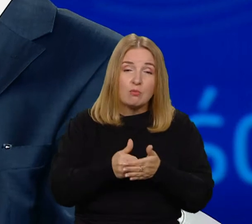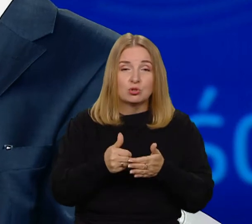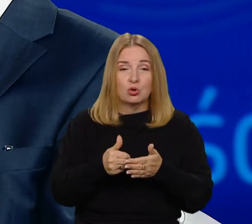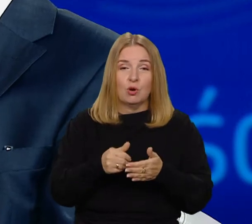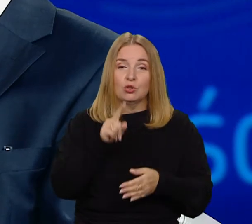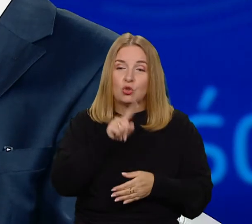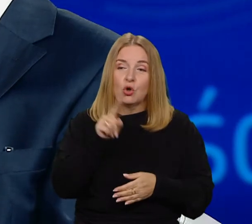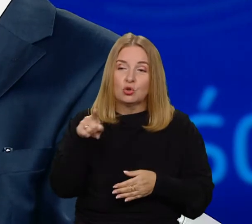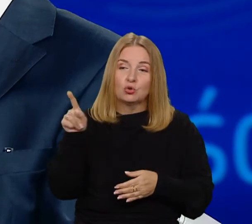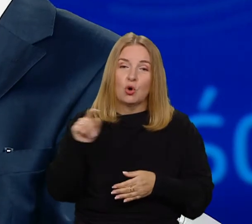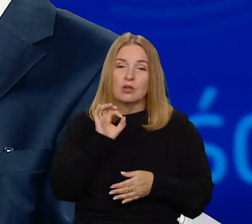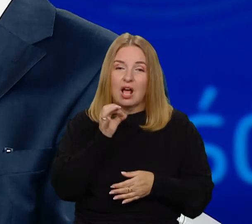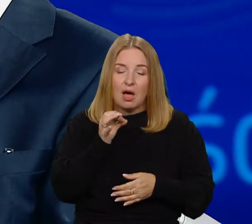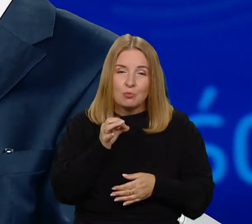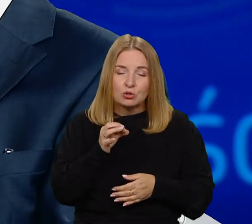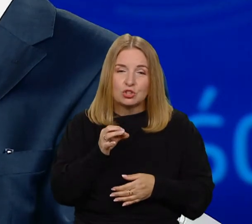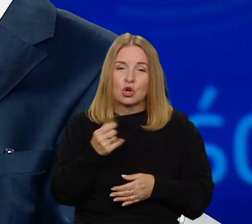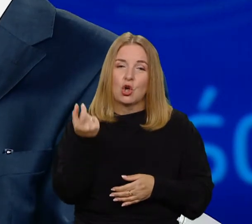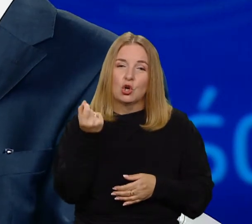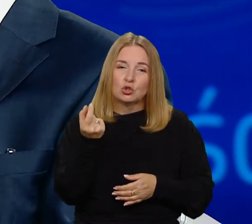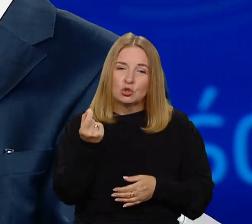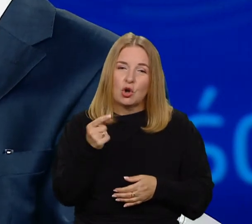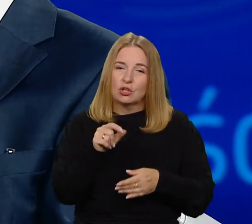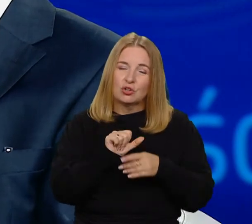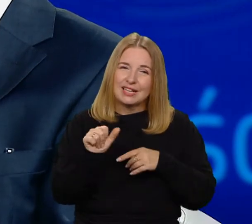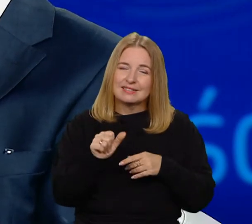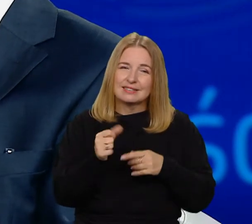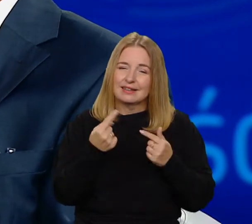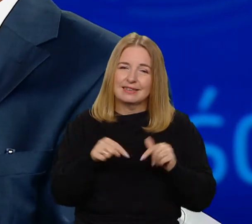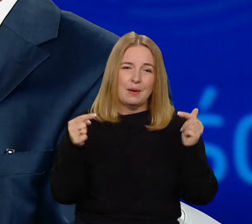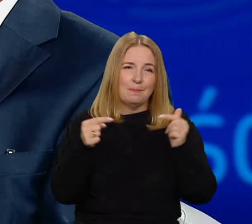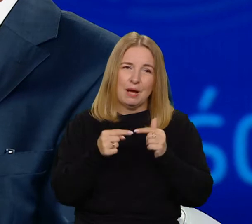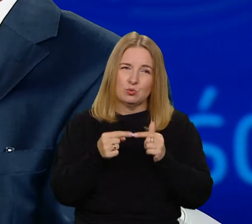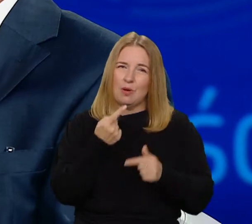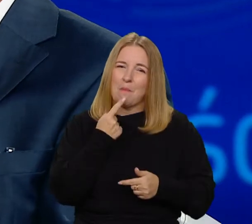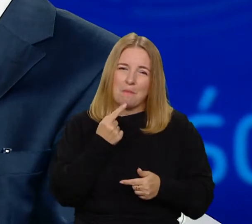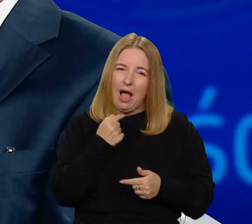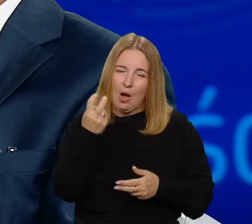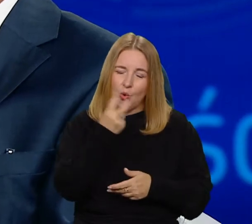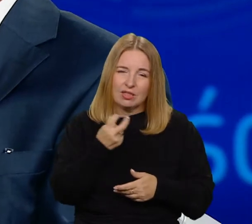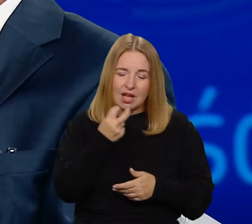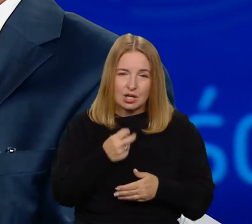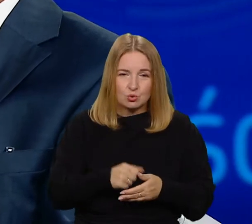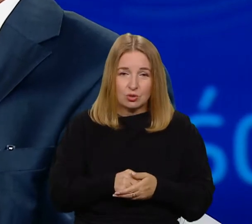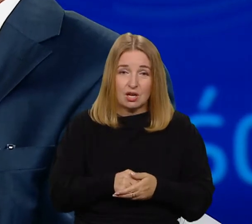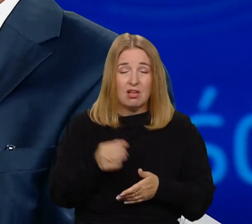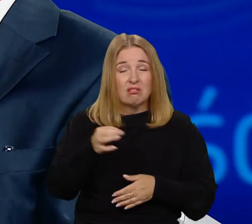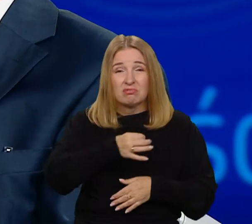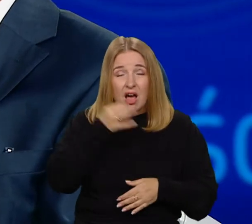ja myślę, że to przynosi skutek niewielki. Natomiast uczę się dla siebie,